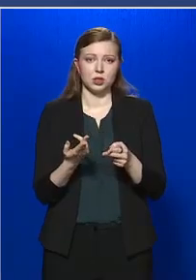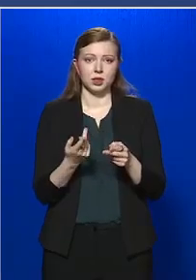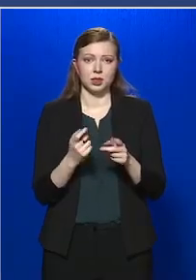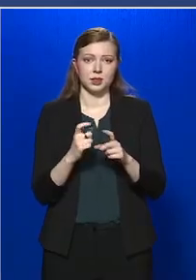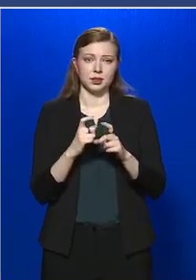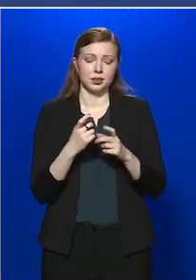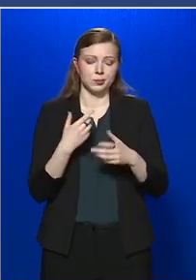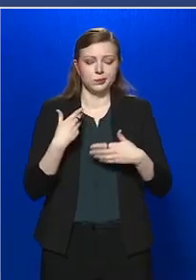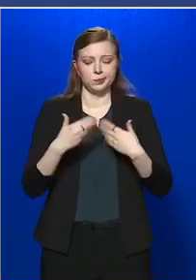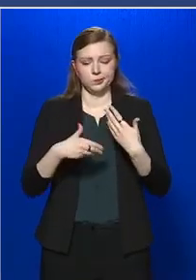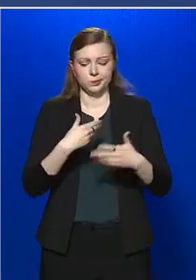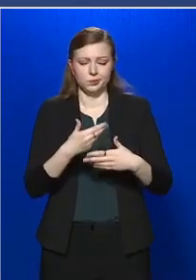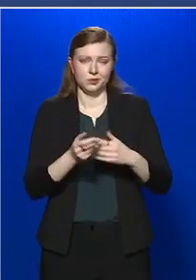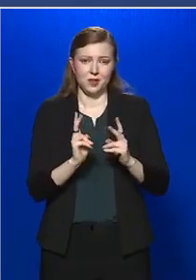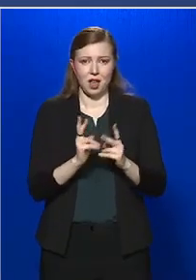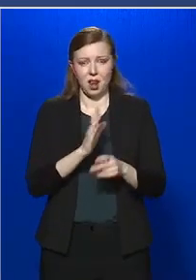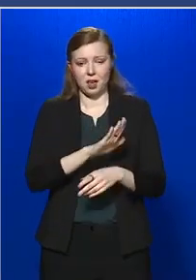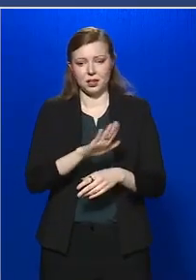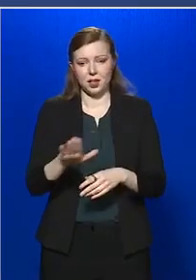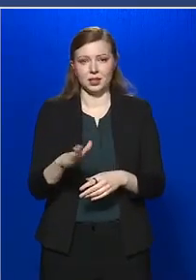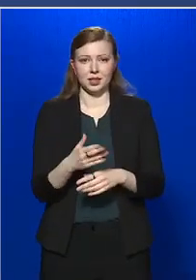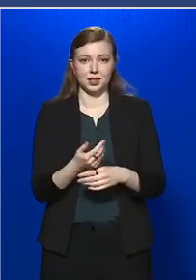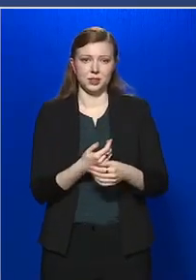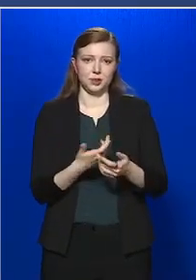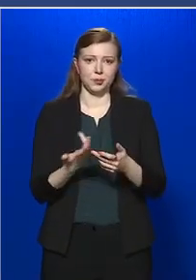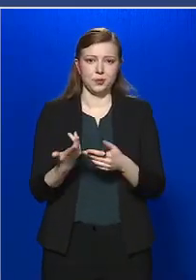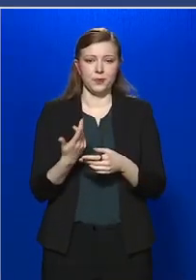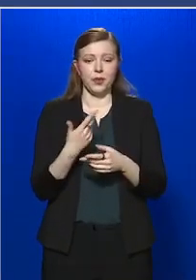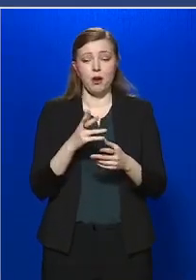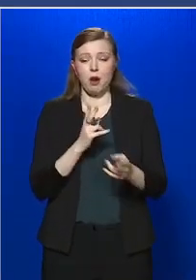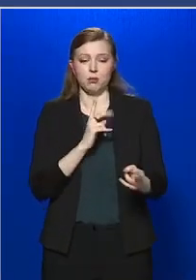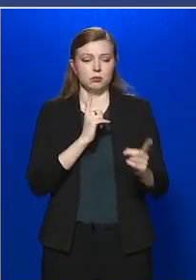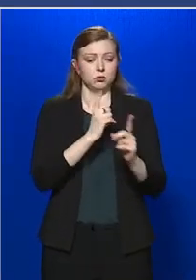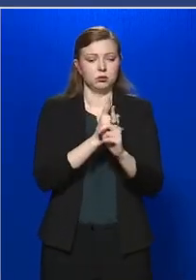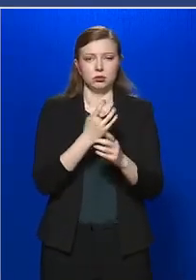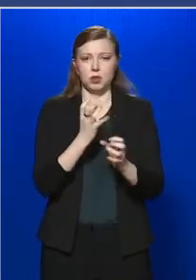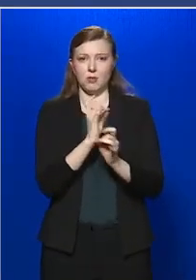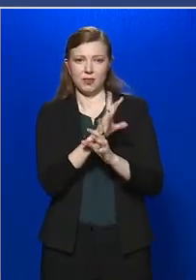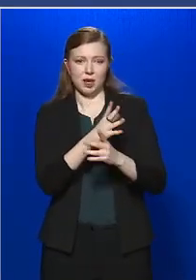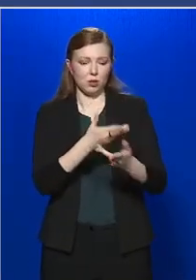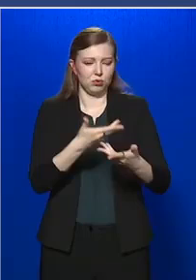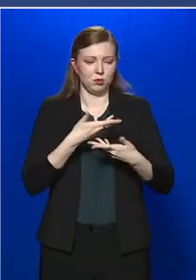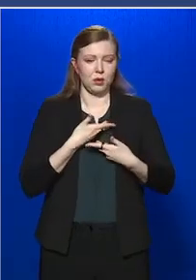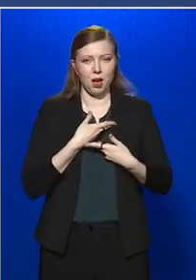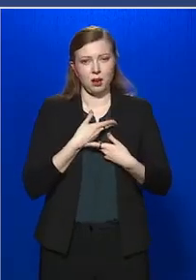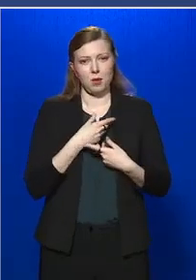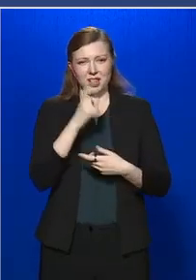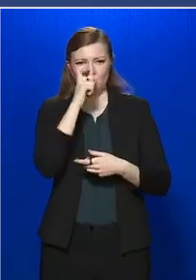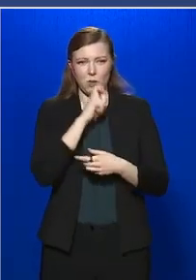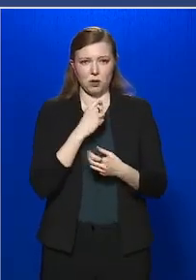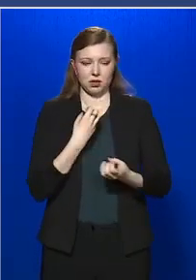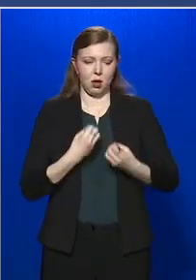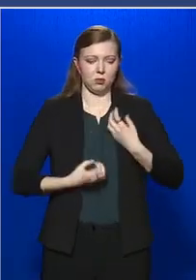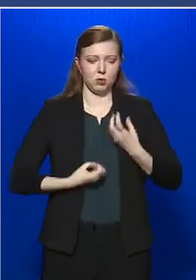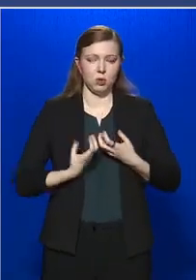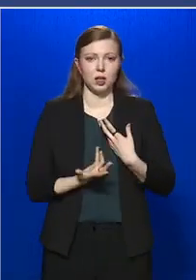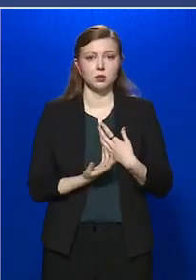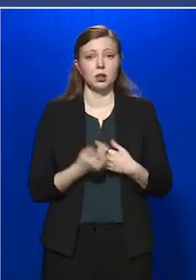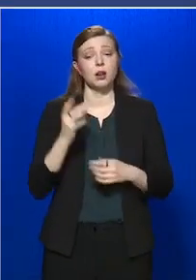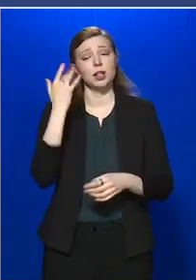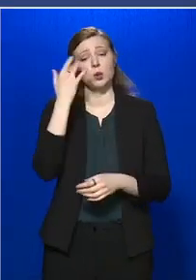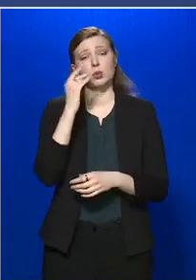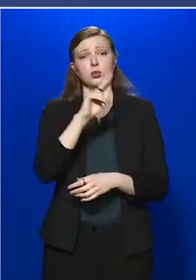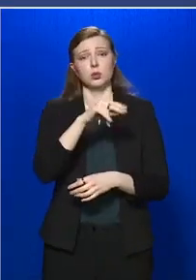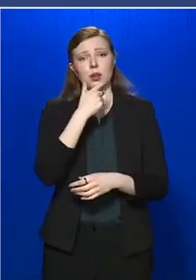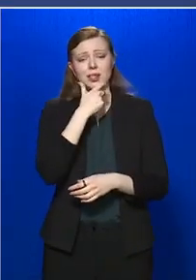zajlódhat le a kórkép, hogyha találkoznak a vírussal. Akik gondoskodnak